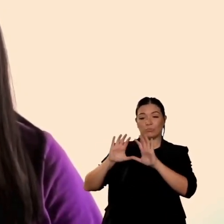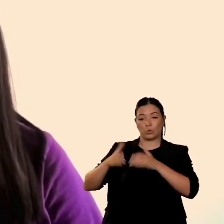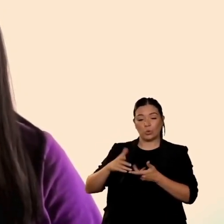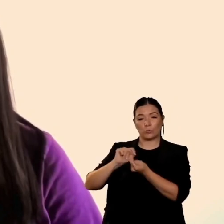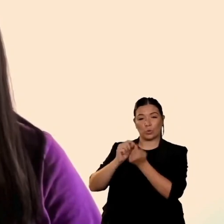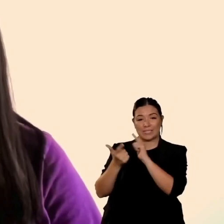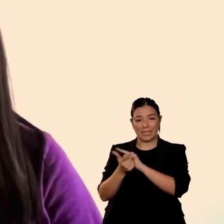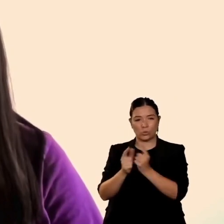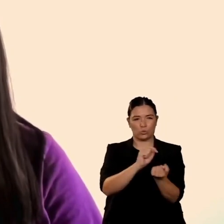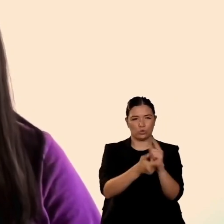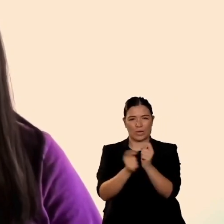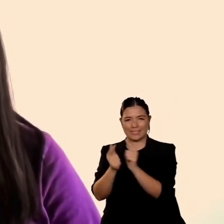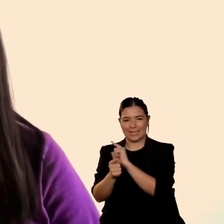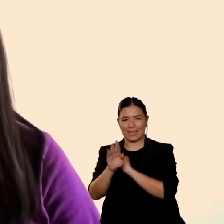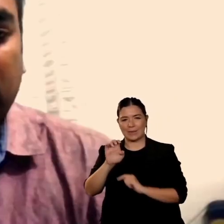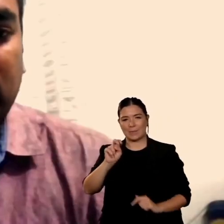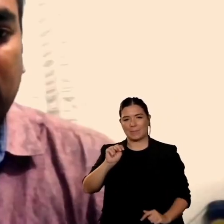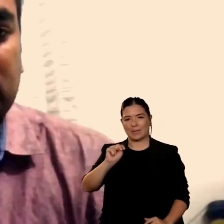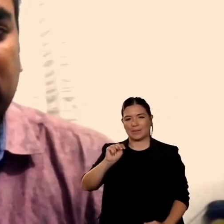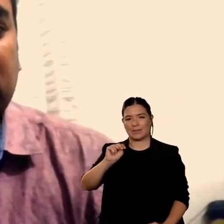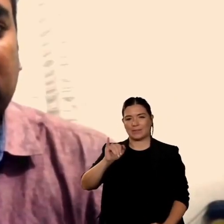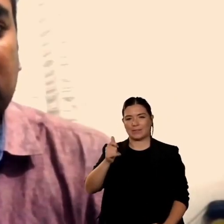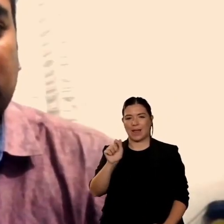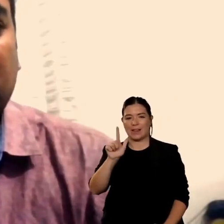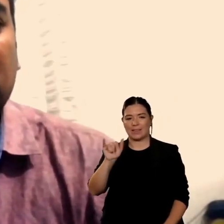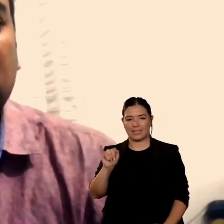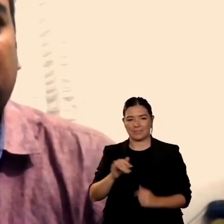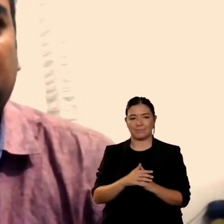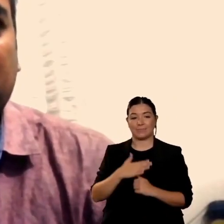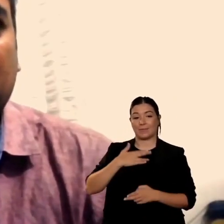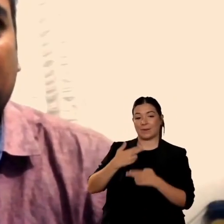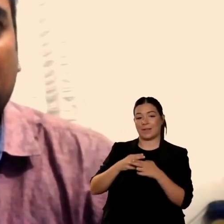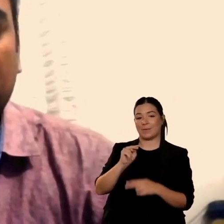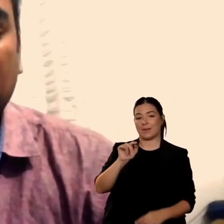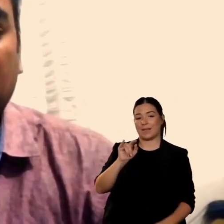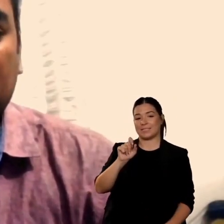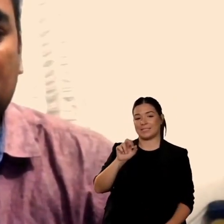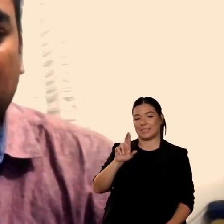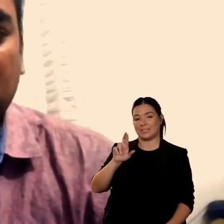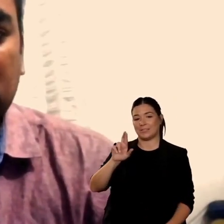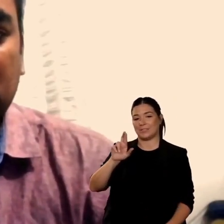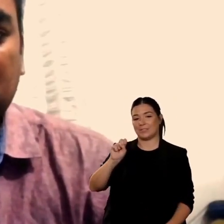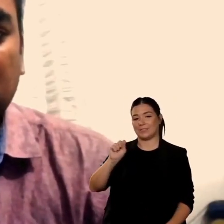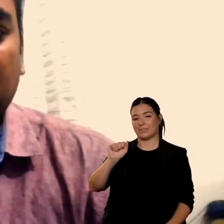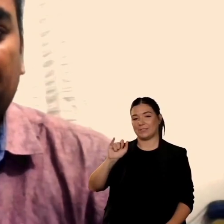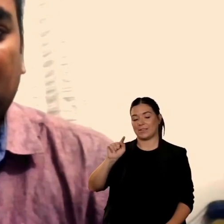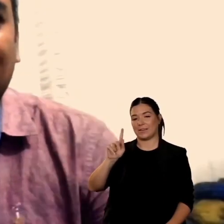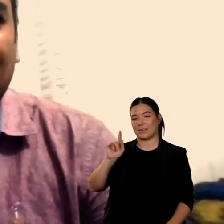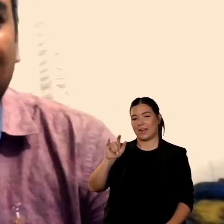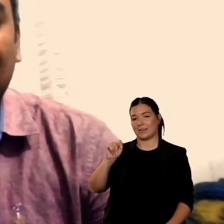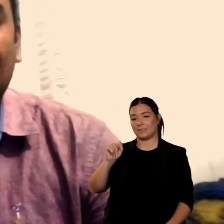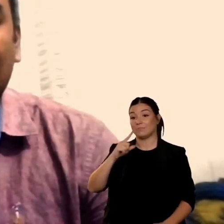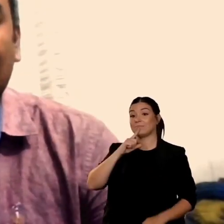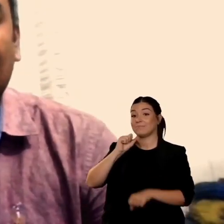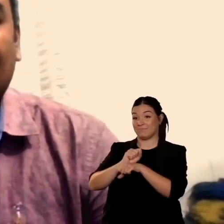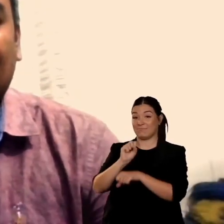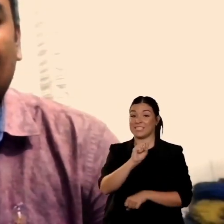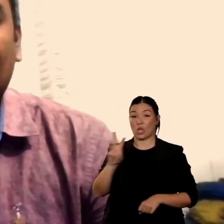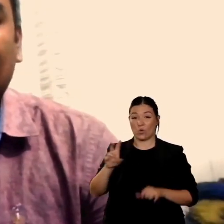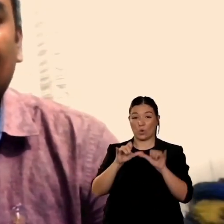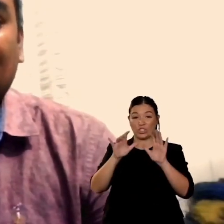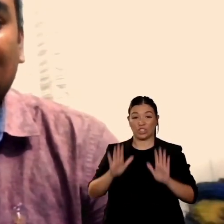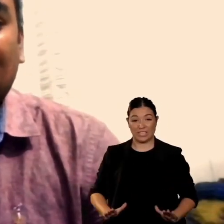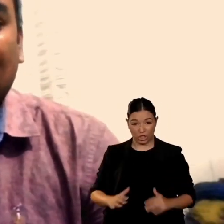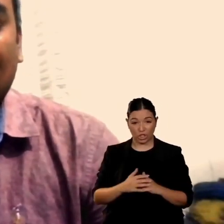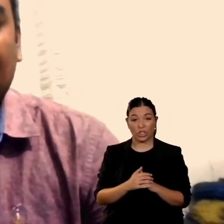contribuisco ma molti progetti ho lavorato per quasi 20 anni come volontario e